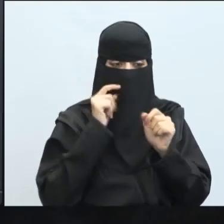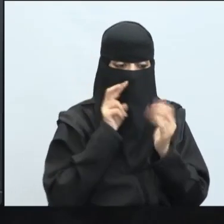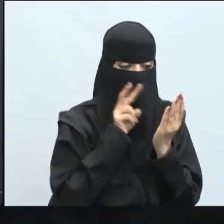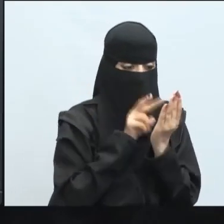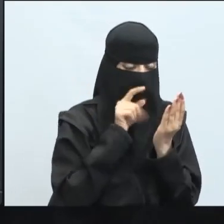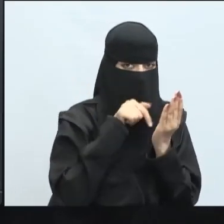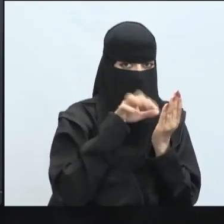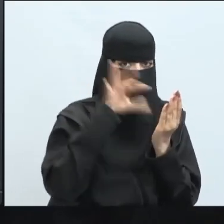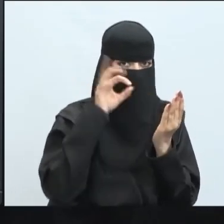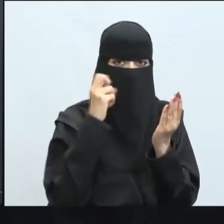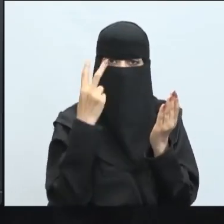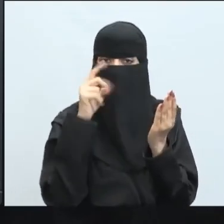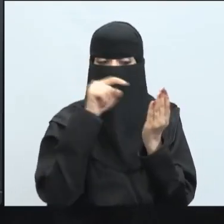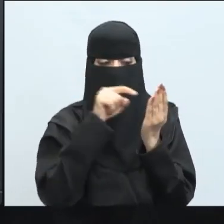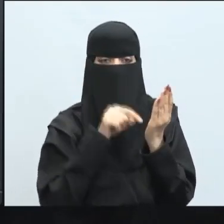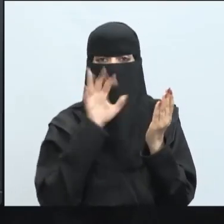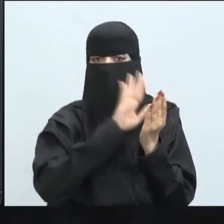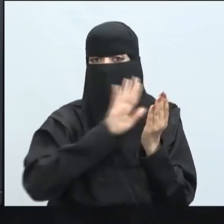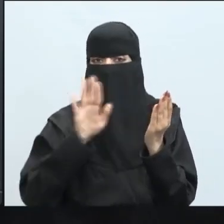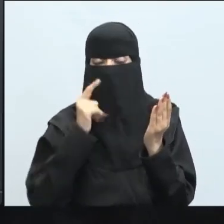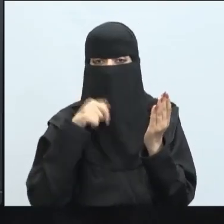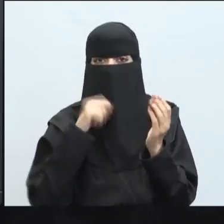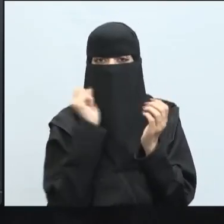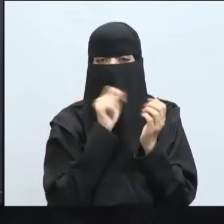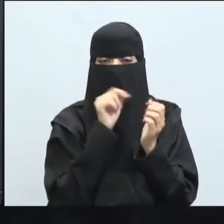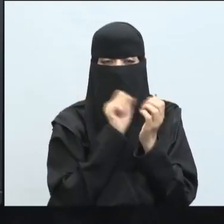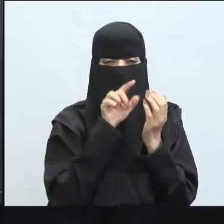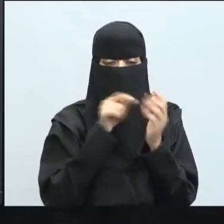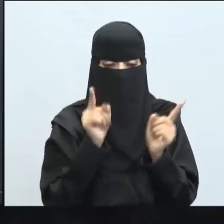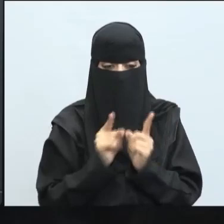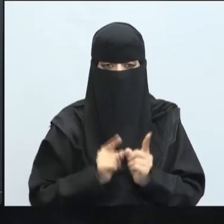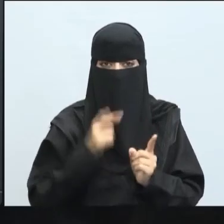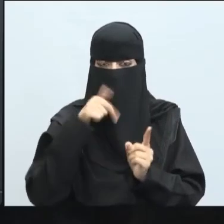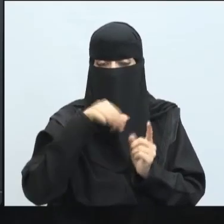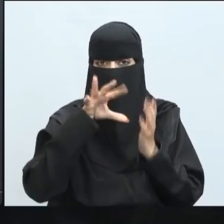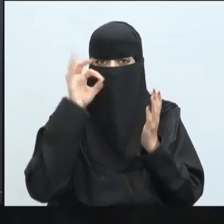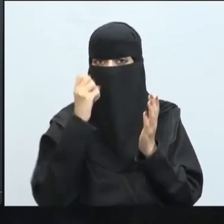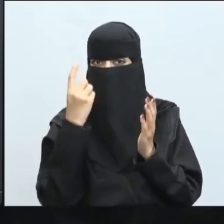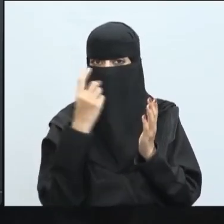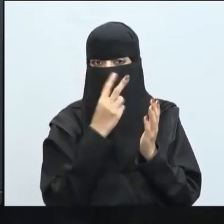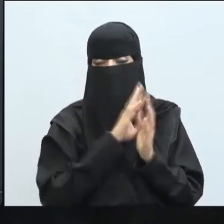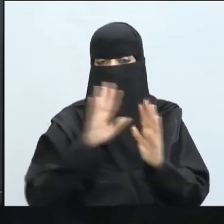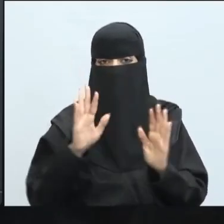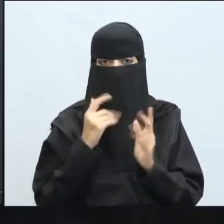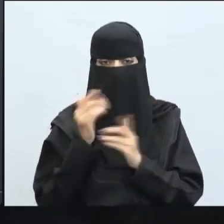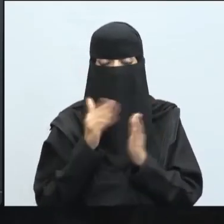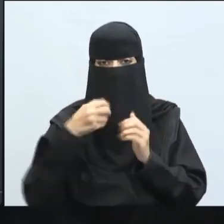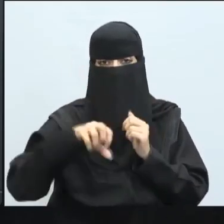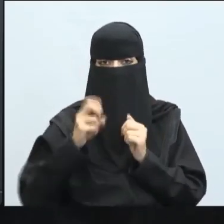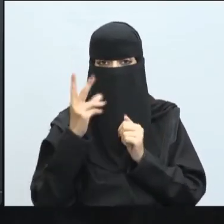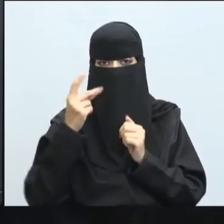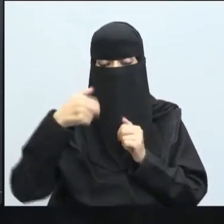عملية الإختيار الهدف من القوائم هي تقييد المستخدم في عملية الإختيار هذا الجزء الأول